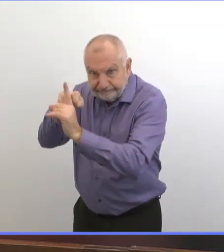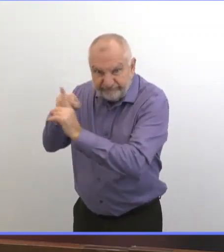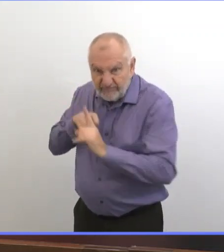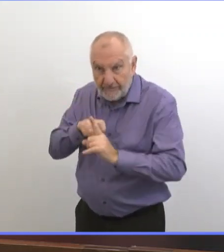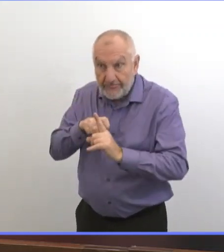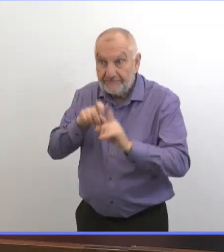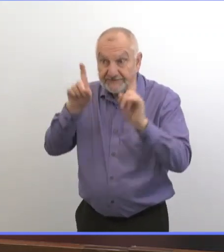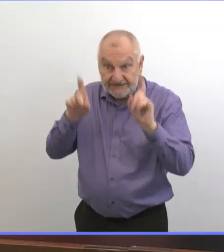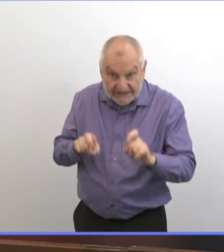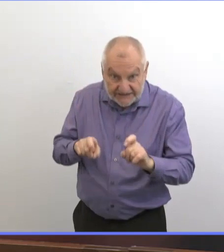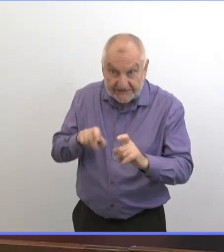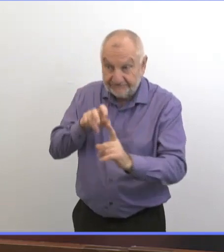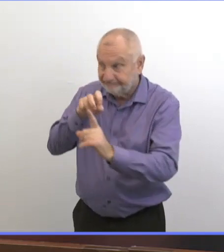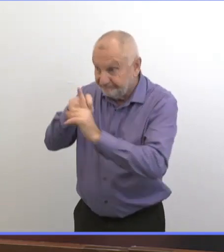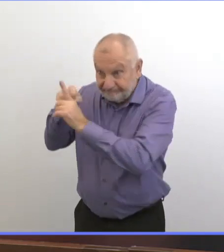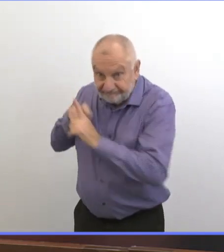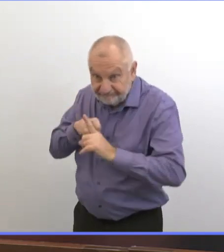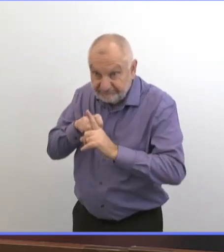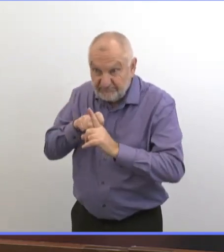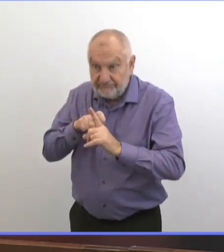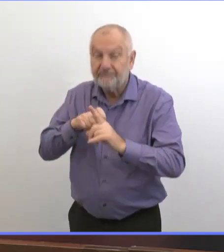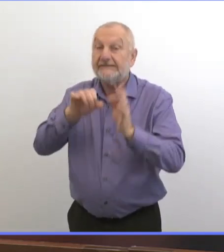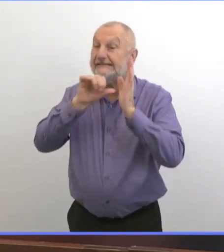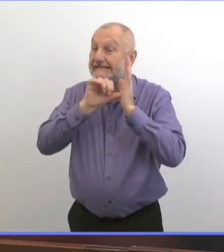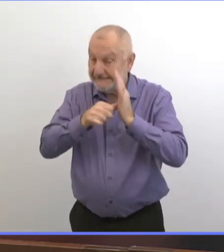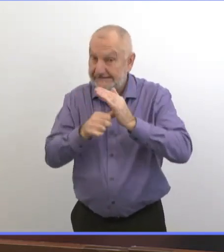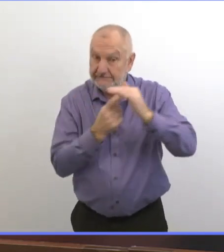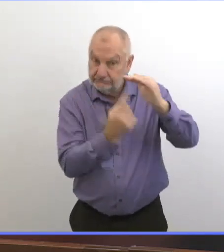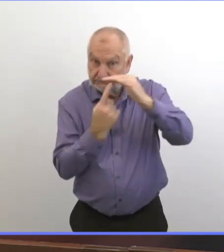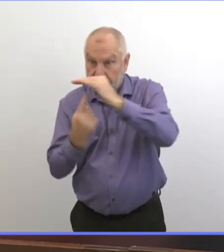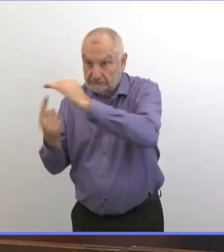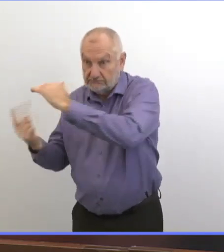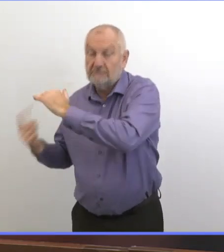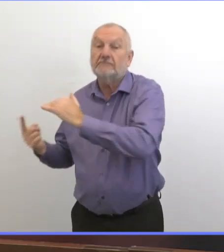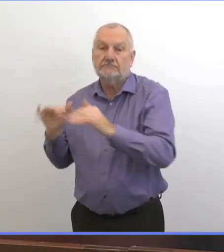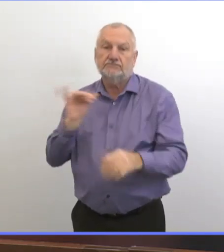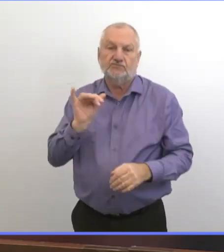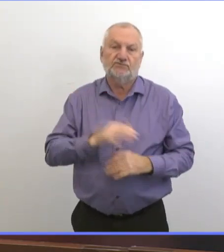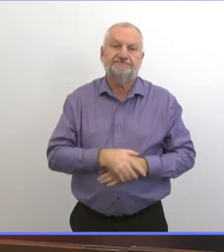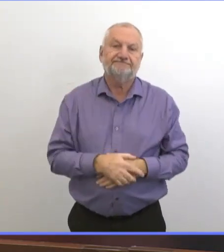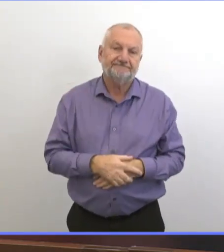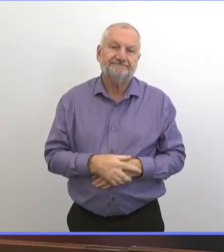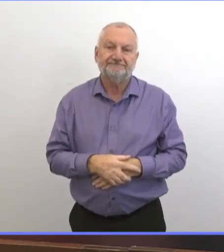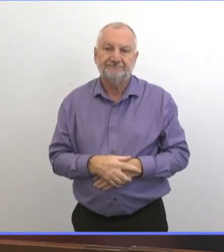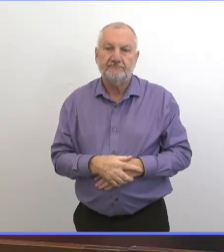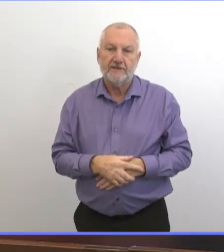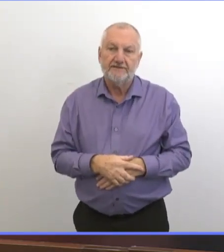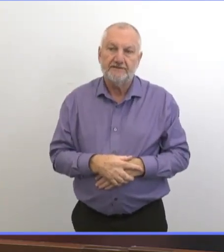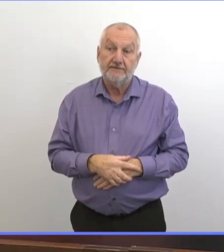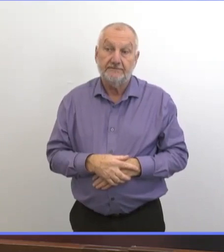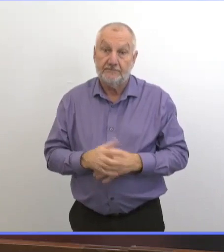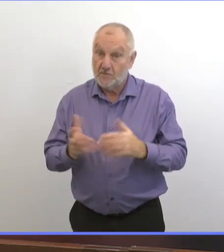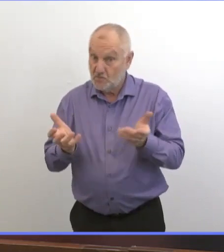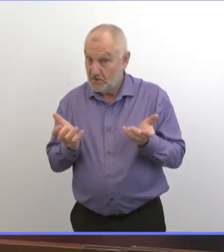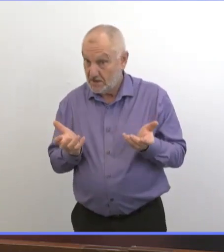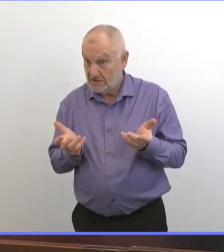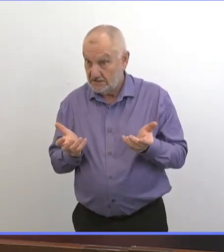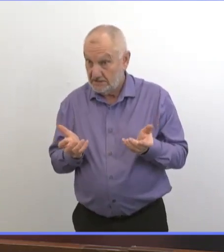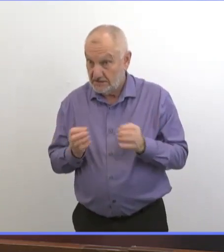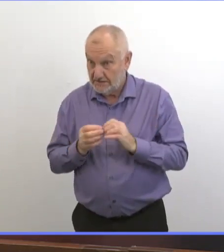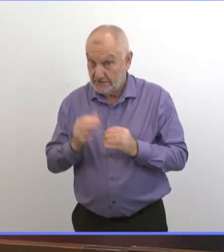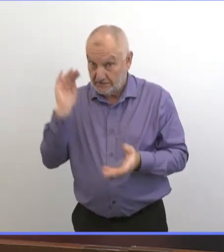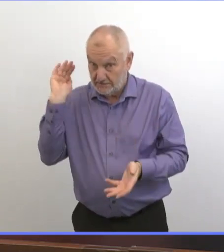'appuyer les gens, mais aussi faire appliquer les ordres d'auto-isolement si on veut vraiment avoir la chance de